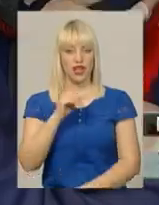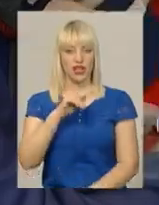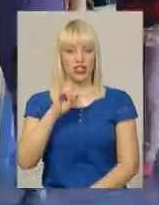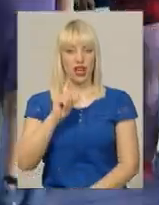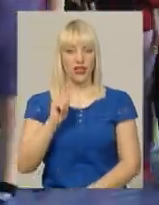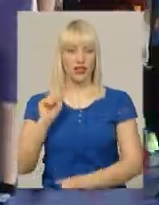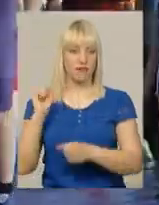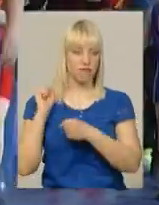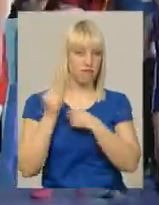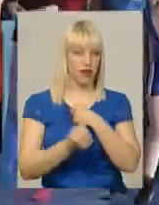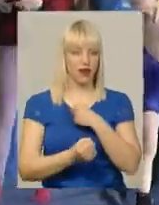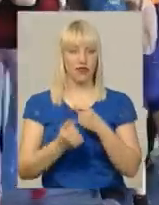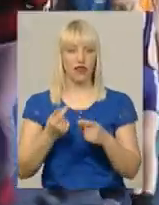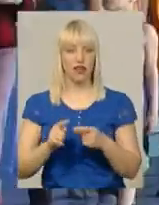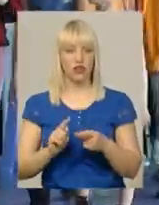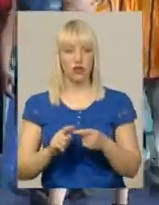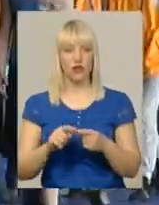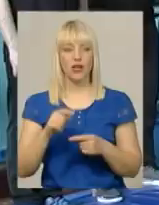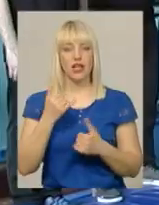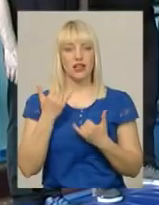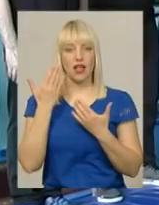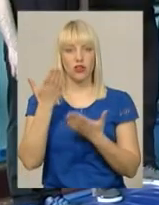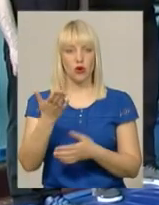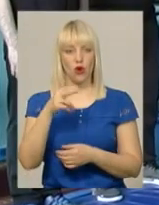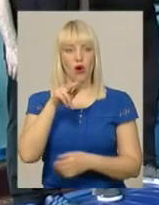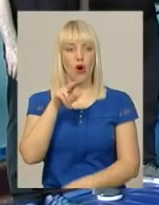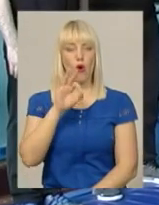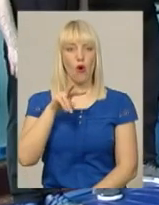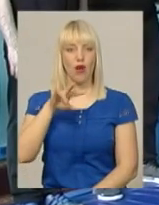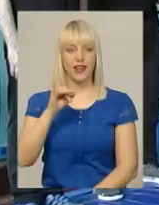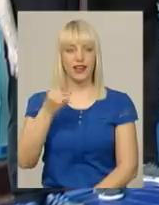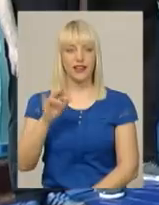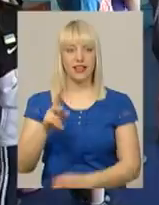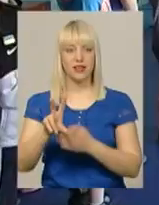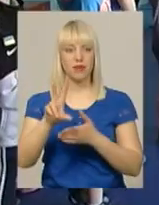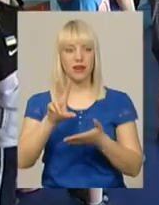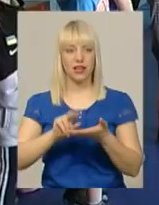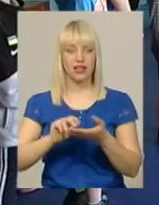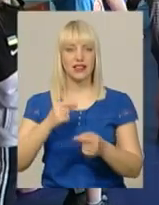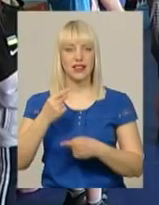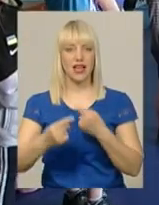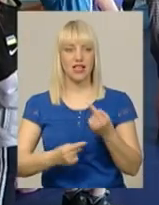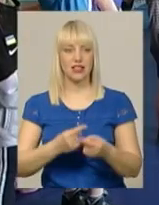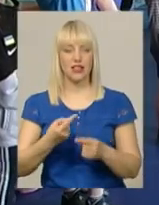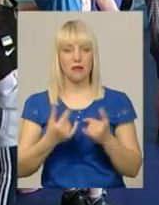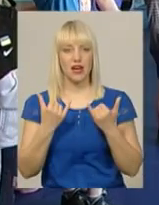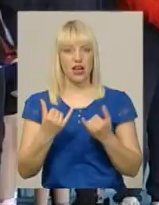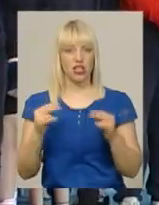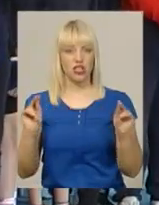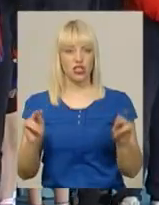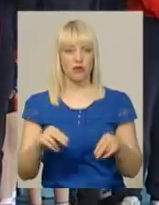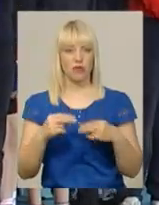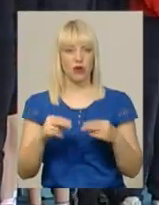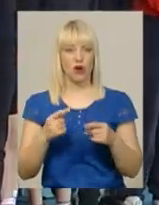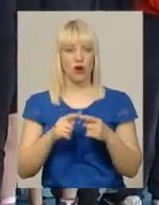перевернув. Микита Шворак каже, для нього Павло Олійник – приклад для насідування. Теперішній чемпіон тренувався в цьому залі обласного центру фізичного виховання учнівської